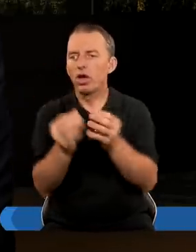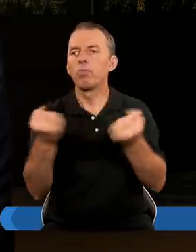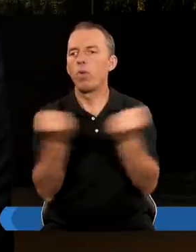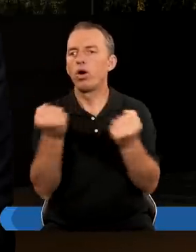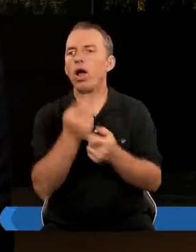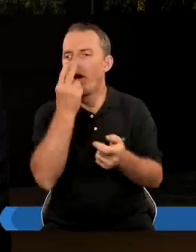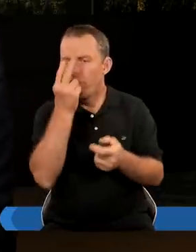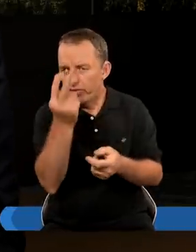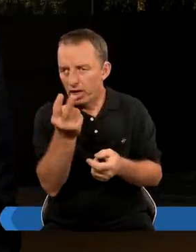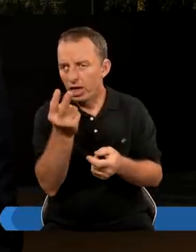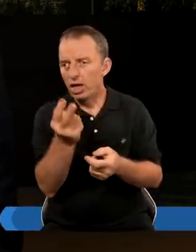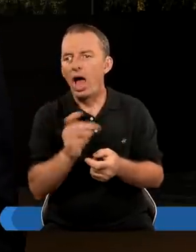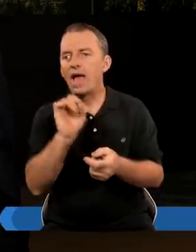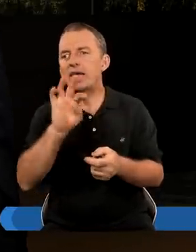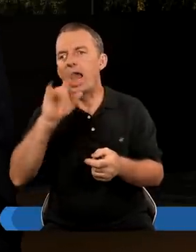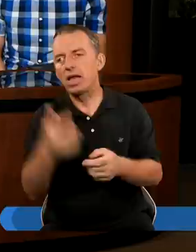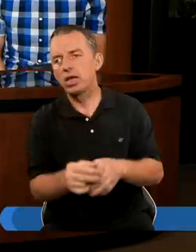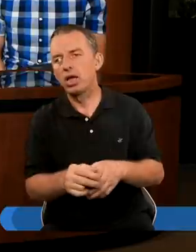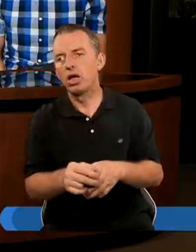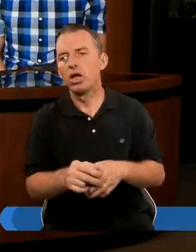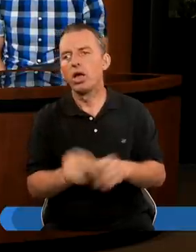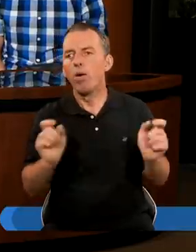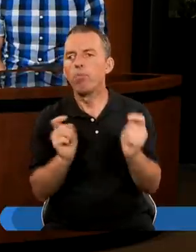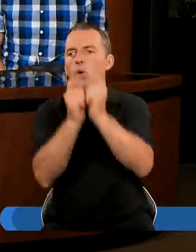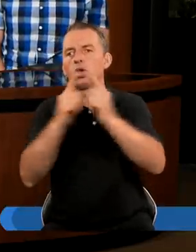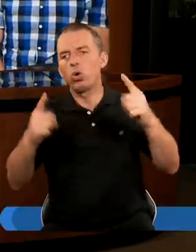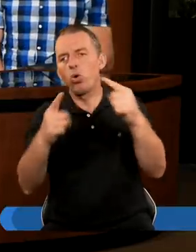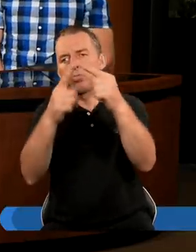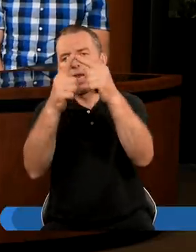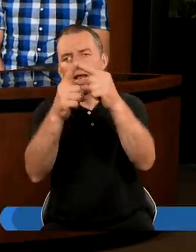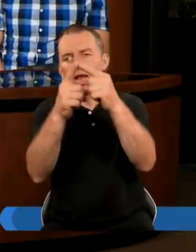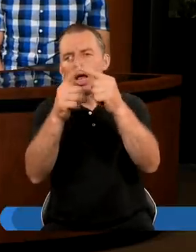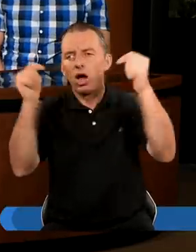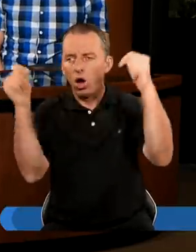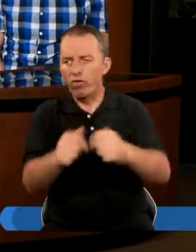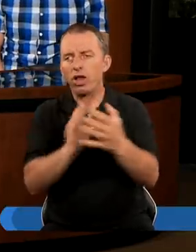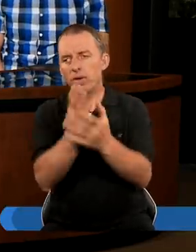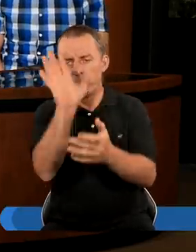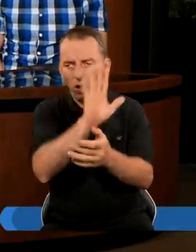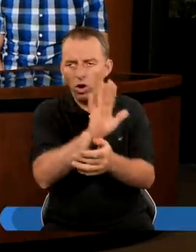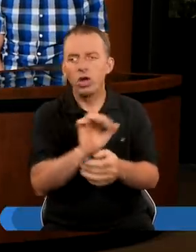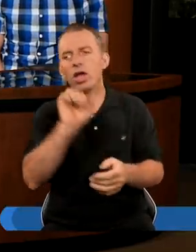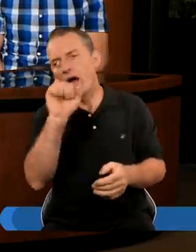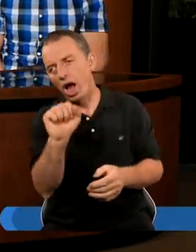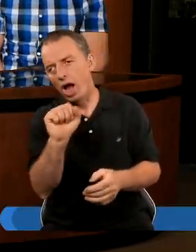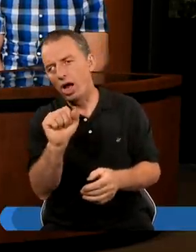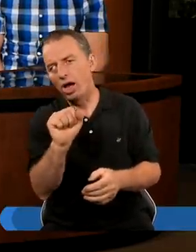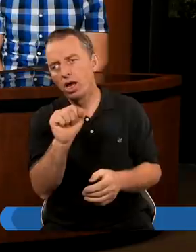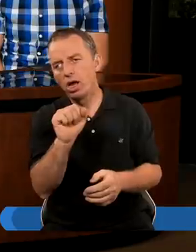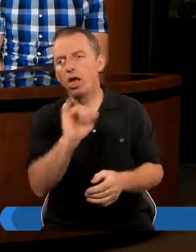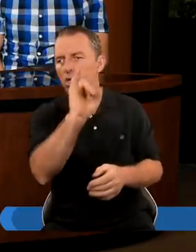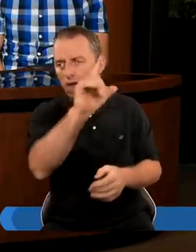Wszechmogącego Widzimy, że jest to Cała eskalacja I punkt kulminacyjny Konfliktu między Bogiem A